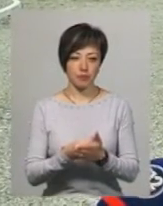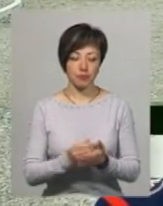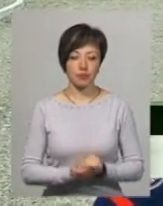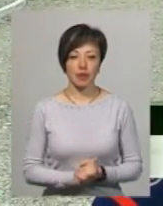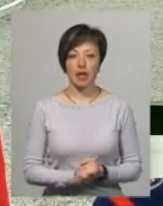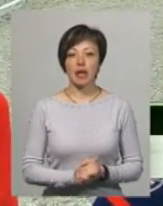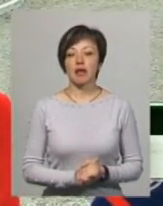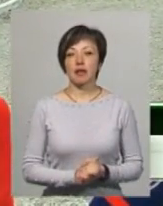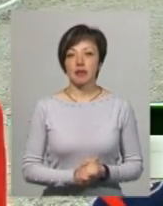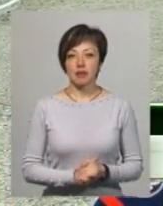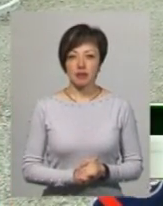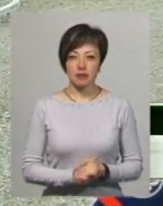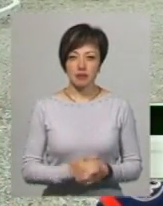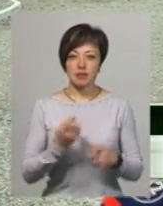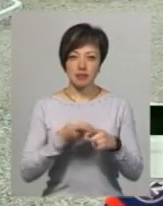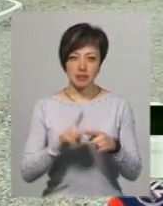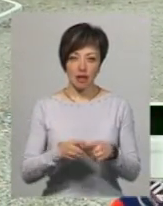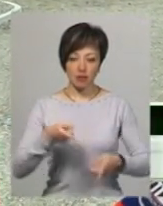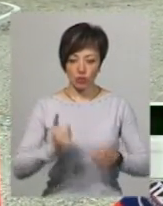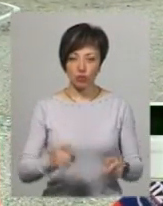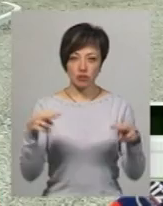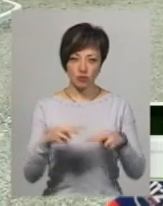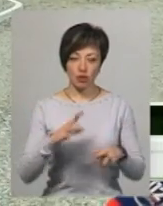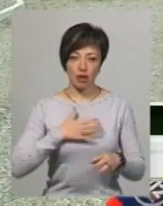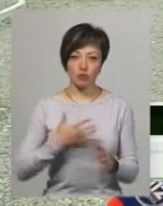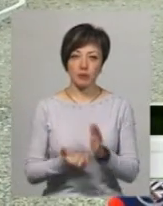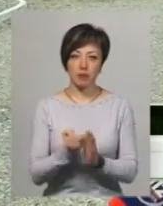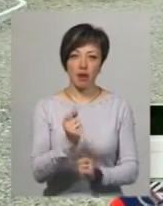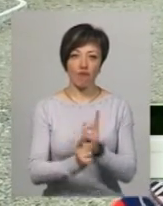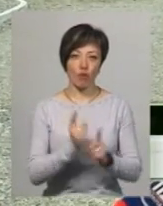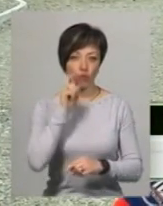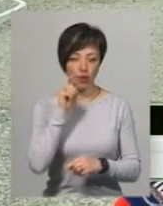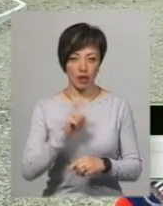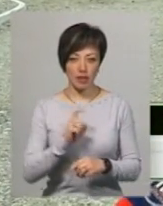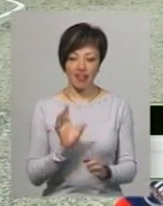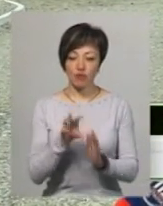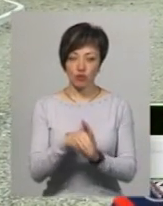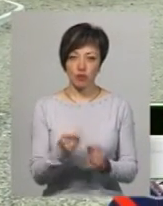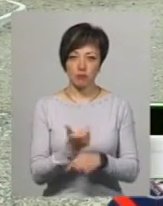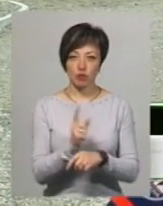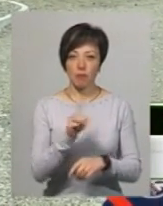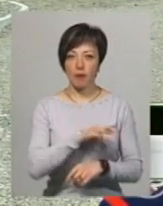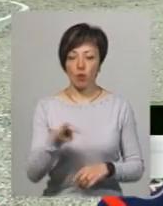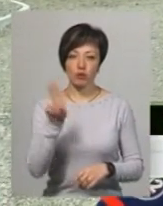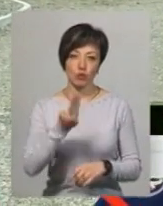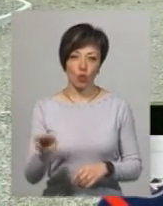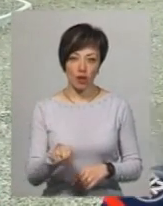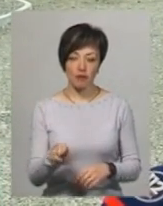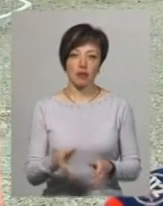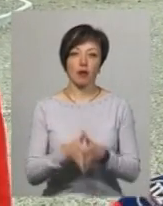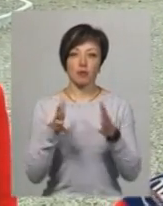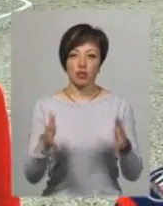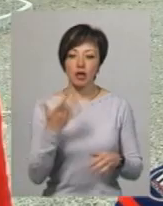Ці інвестиції – наочне свідчення нашої підтримки структурних реформ в Україні. Інвестувавши більше мільйону доларів, ми є одним із